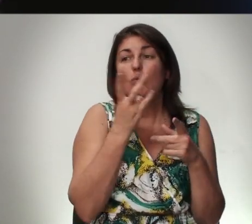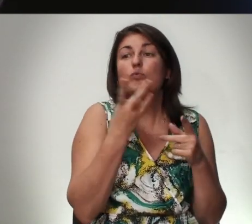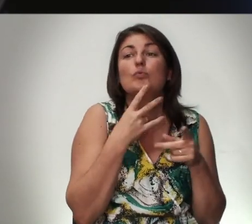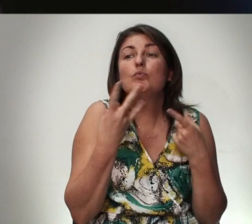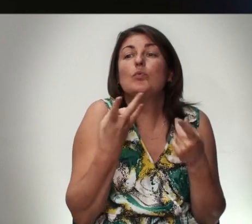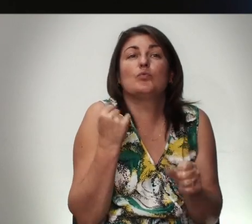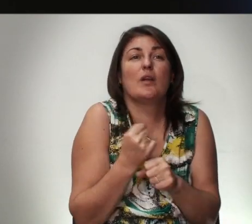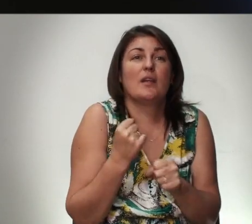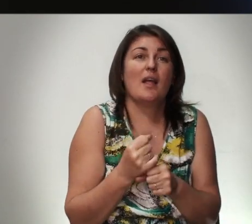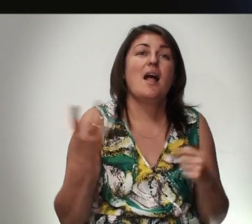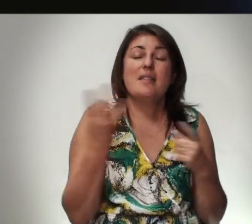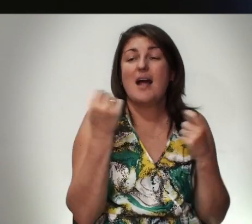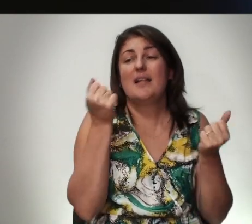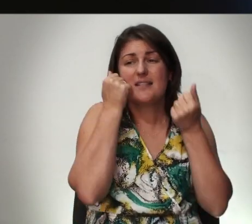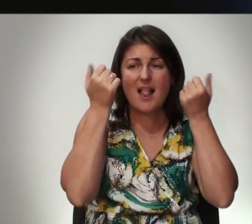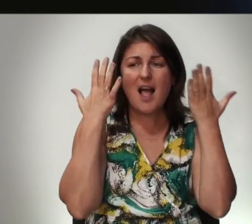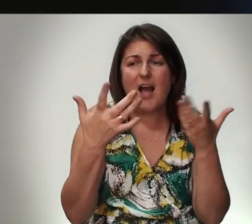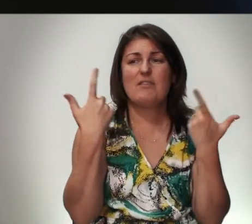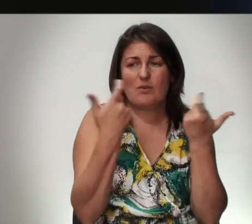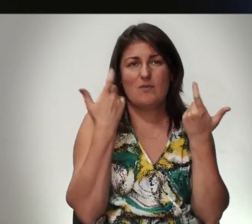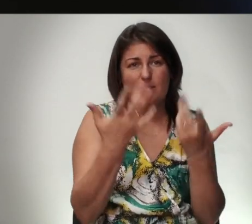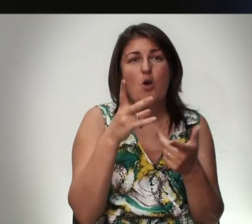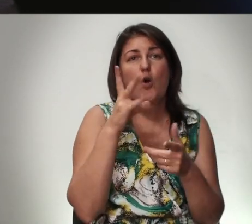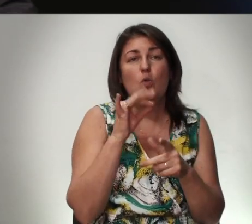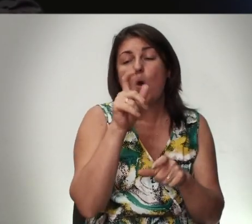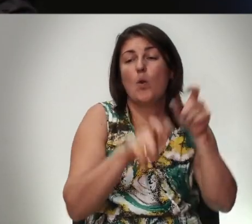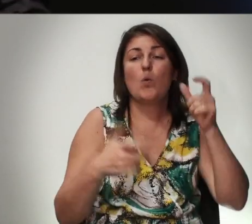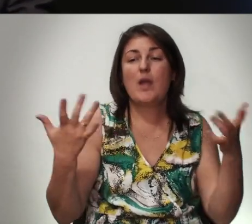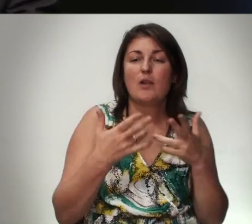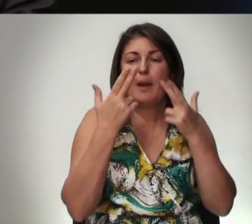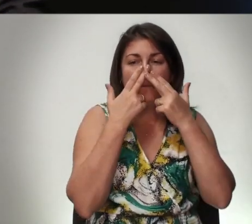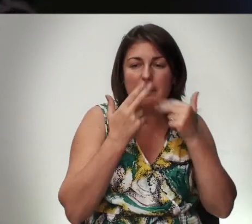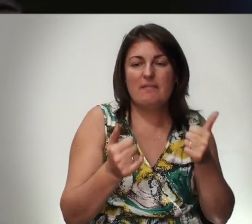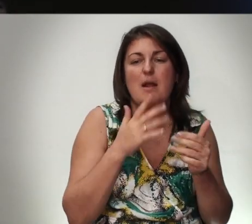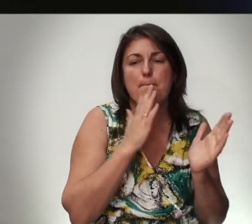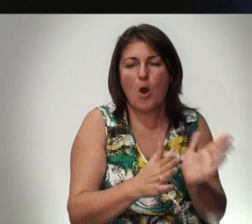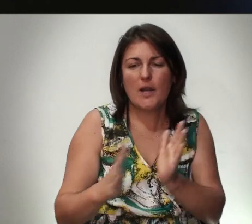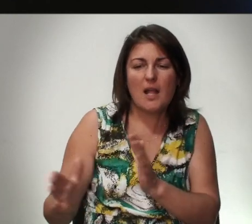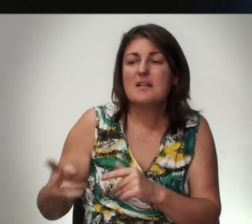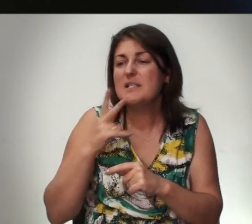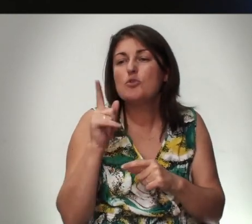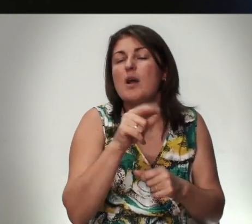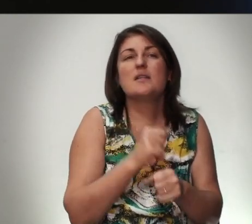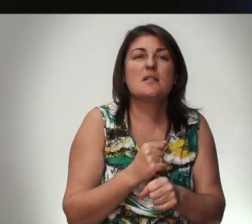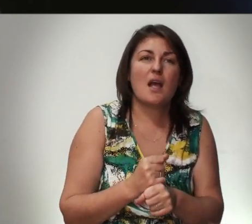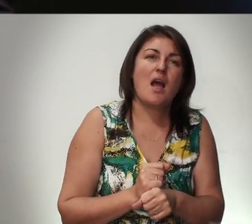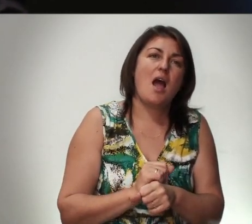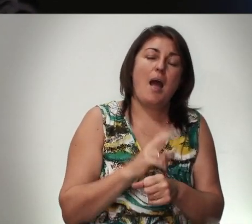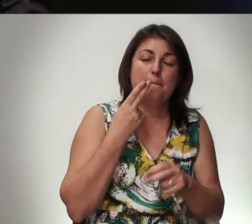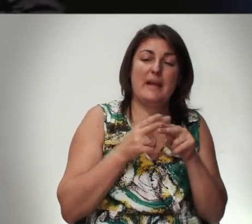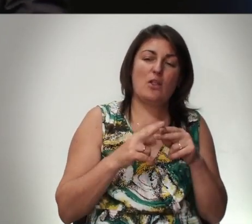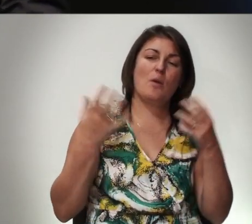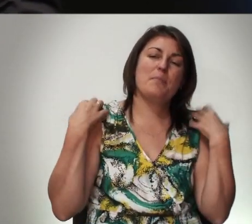Делать Надо Славить Господа Но Люди Которые Привыкли К Порядкам Смотрите Что Они Сделали При этом